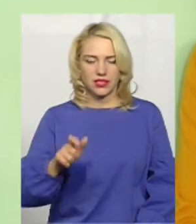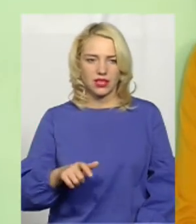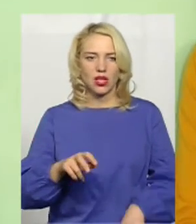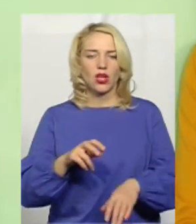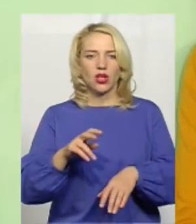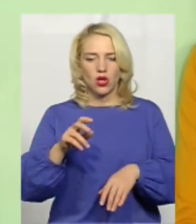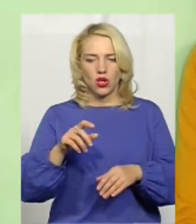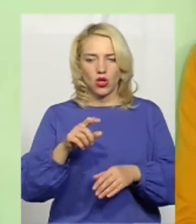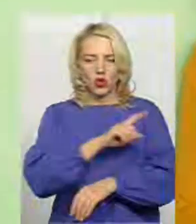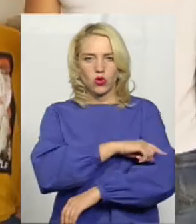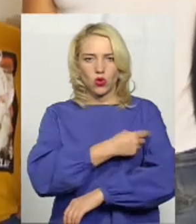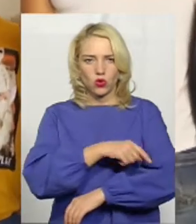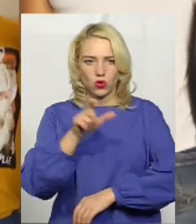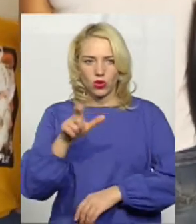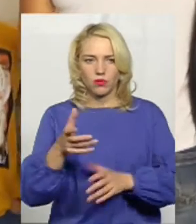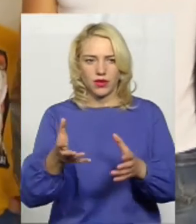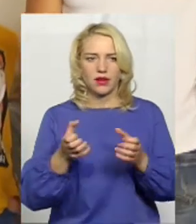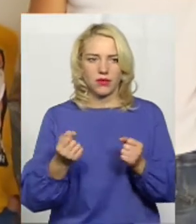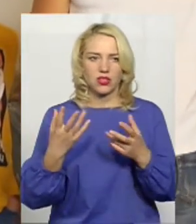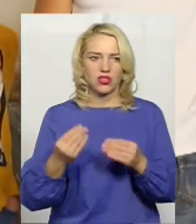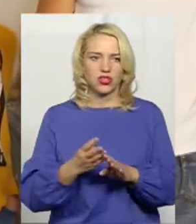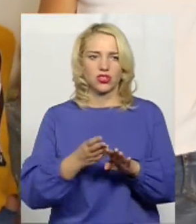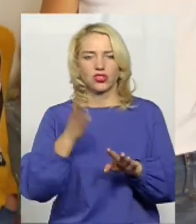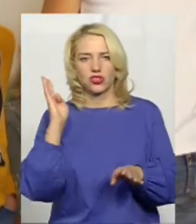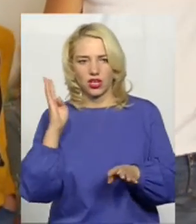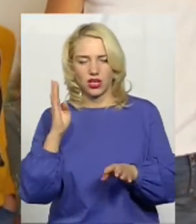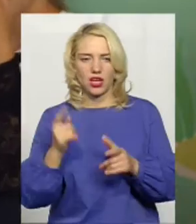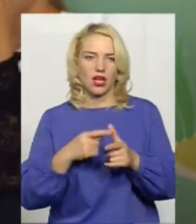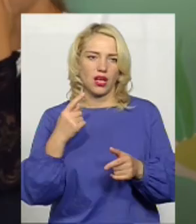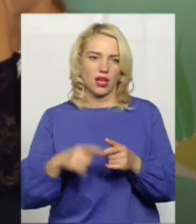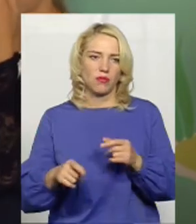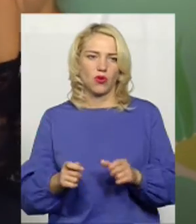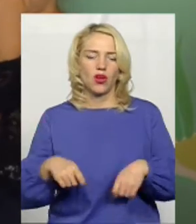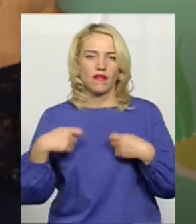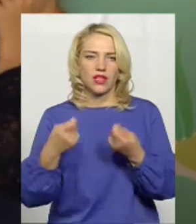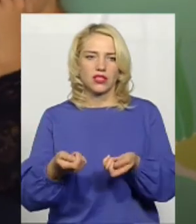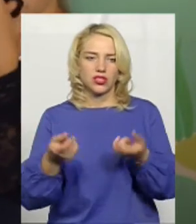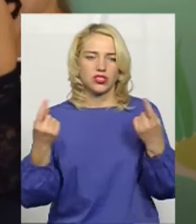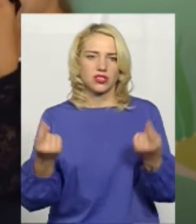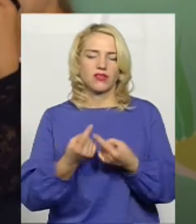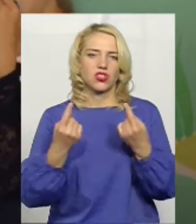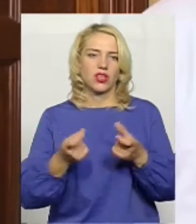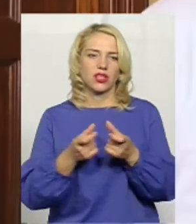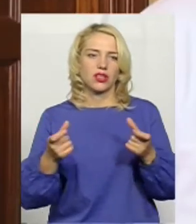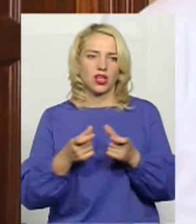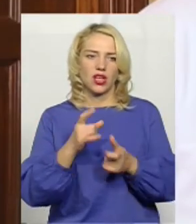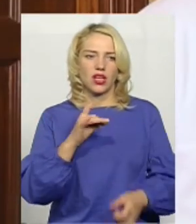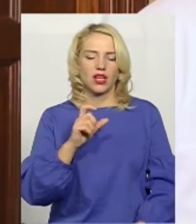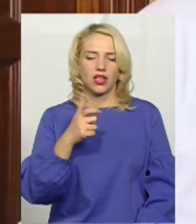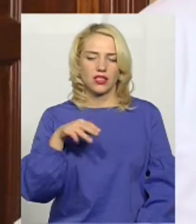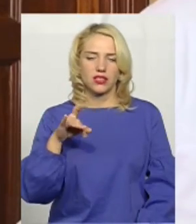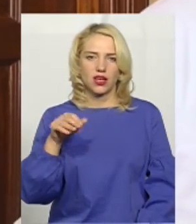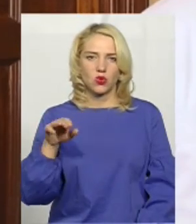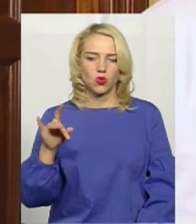приймає ще шляхом черги або видачі звичайних талонів на реєстратурі ще близько 10-15